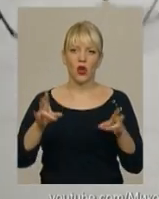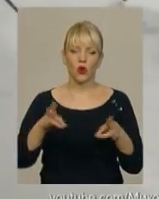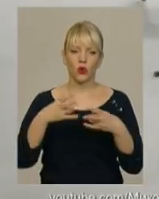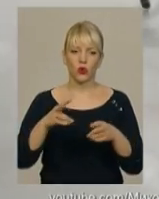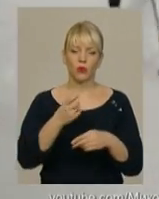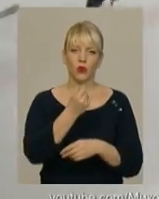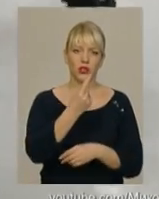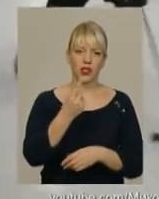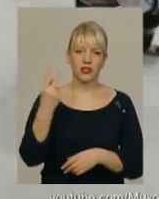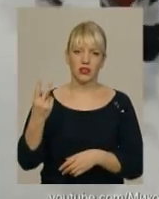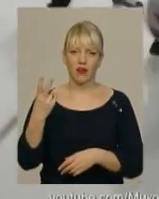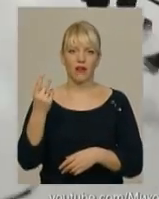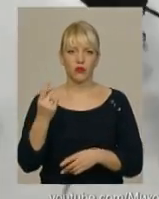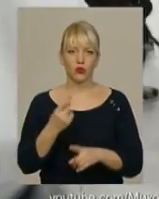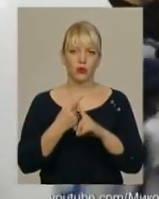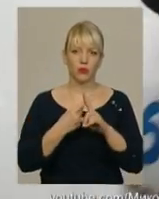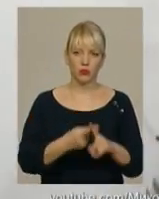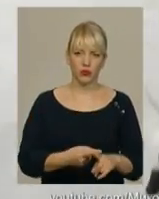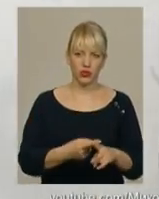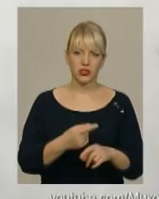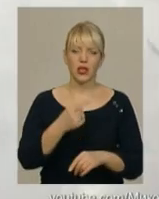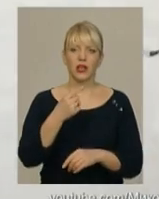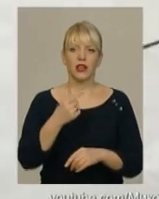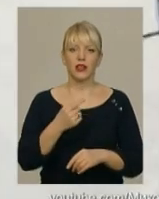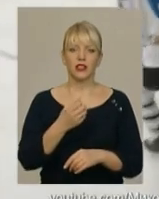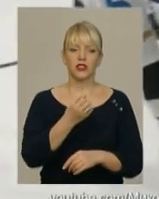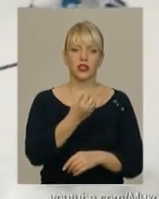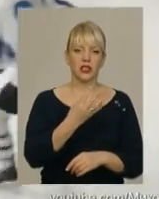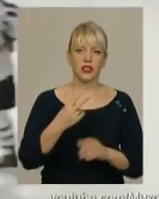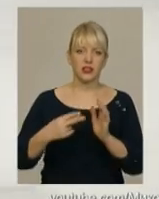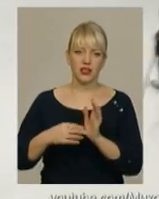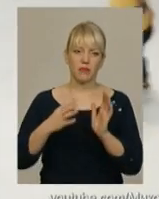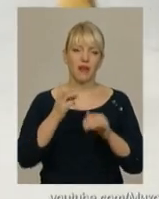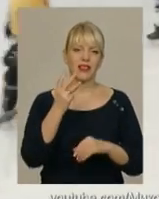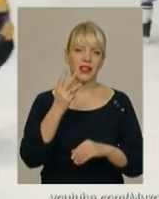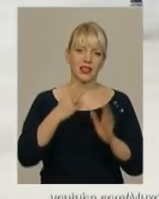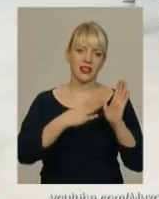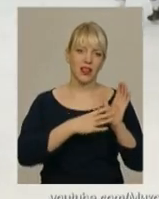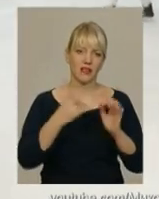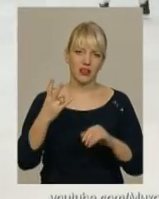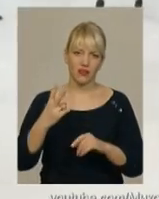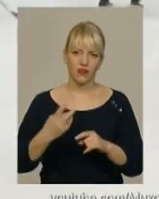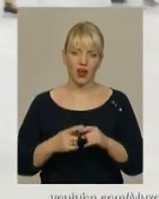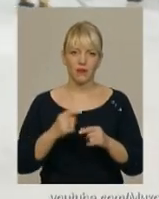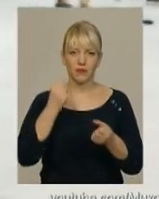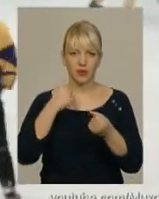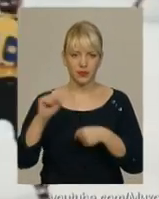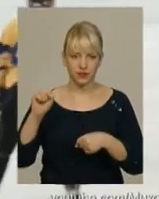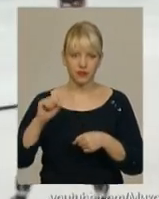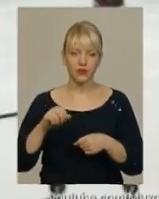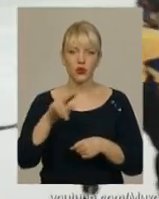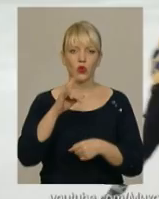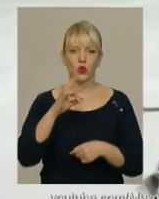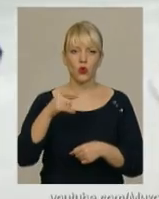у другій поступилися команді «Червоноград» 0-7, у третій 9-2 взяли верх над клубом «Дрогобич». Голки при Проскурова